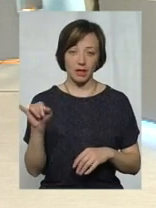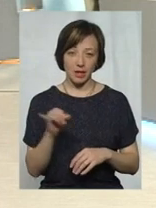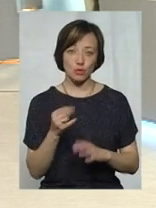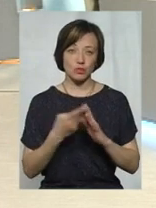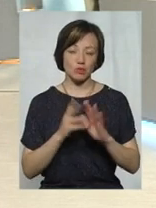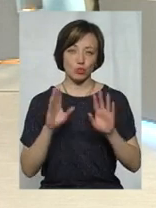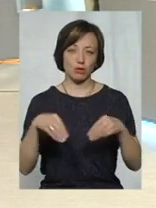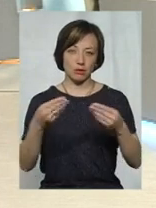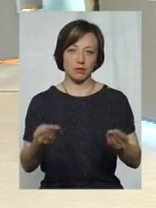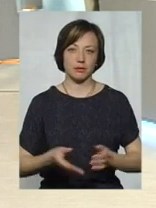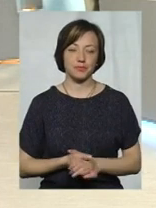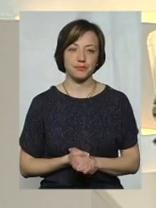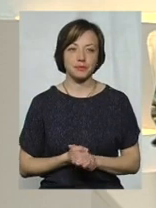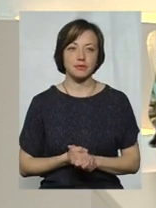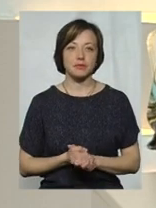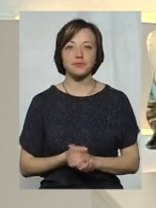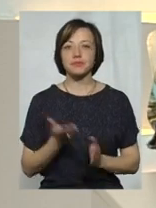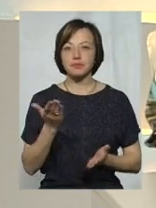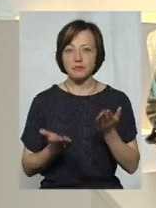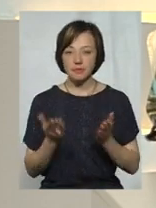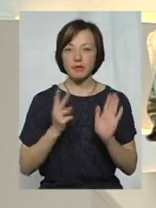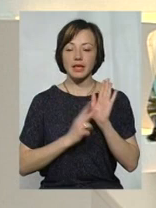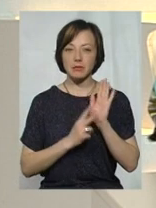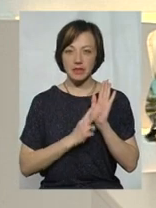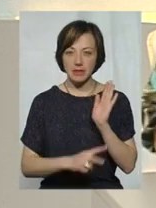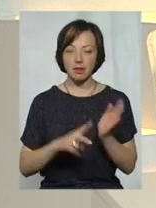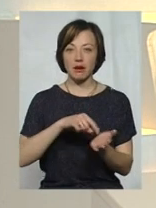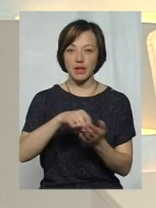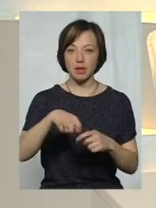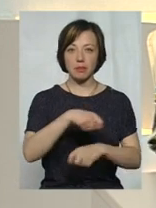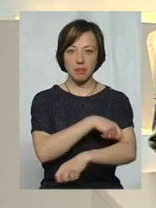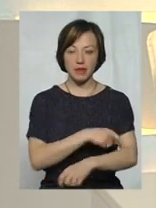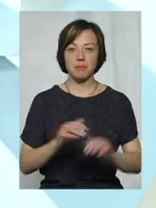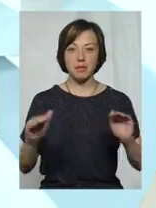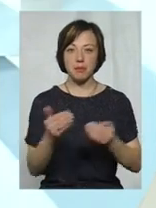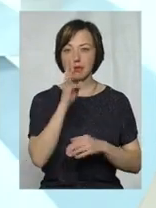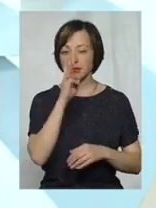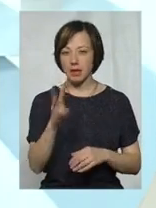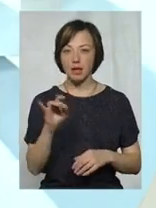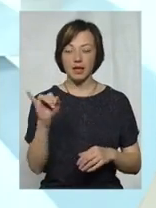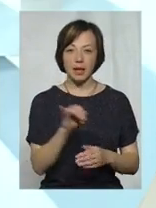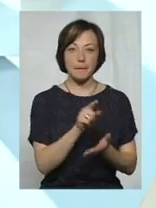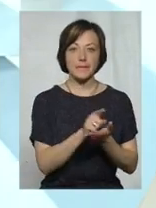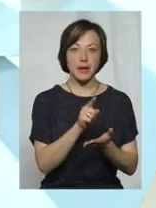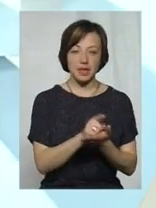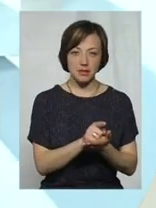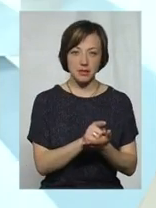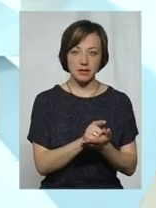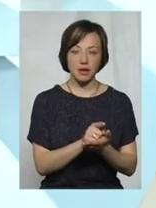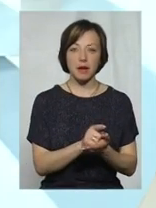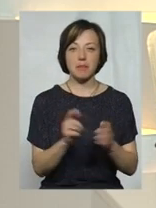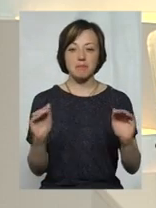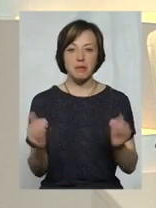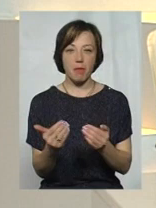субсидія буде призначена. Тобто, якщо 70 квадратів, якщо мінімальна зарплата і мінімальна пенсія, мінімальні